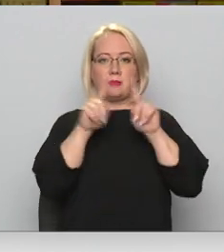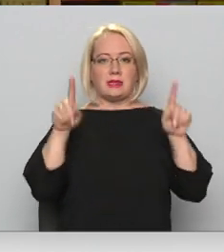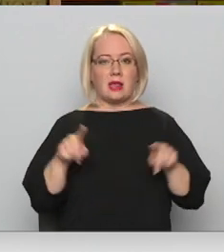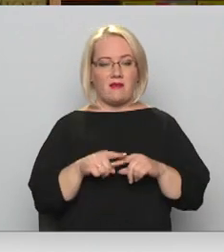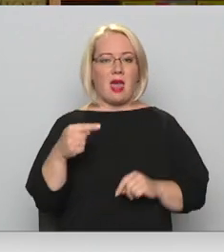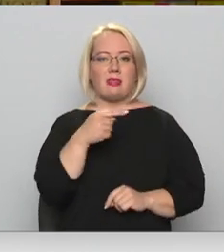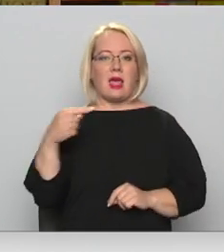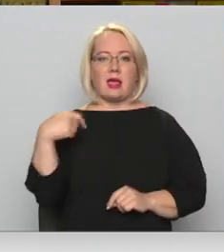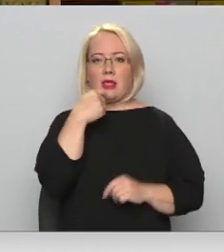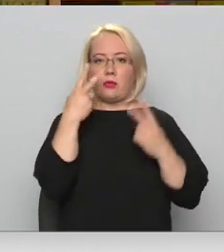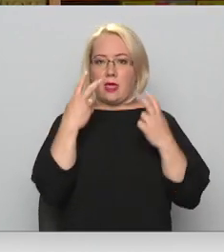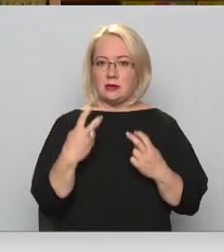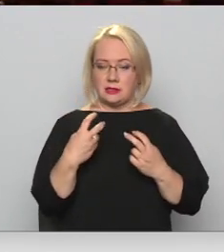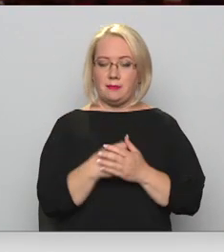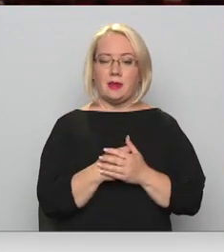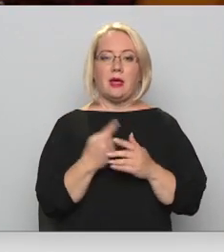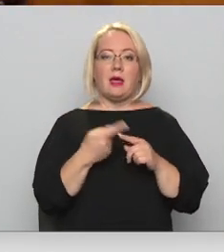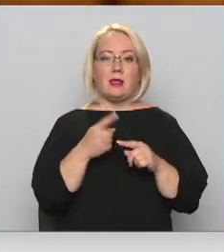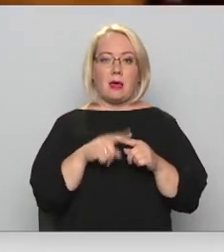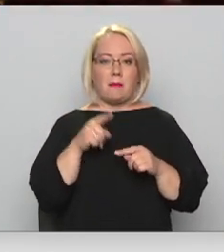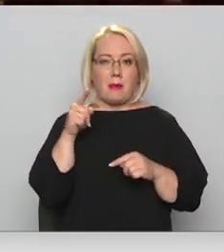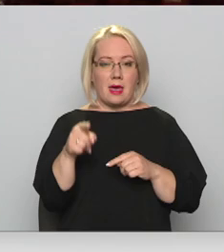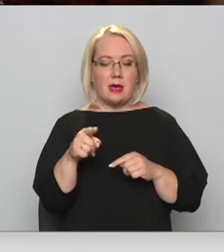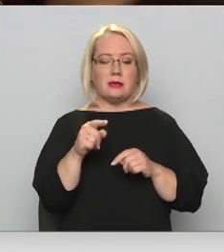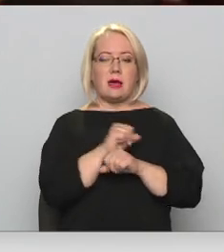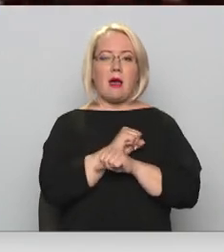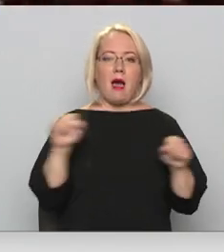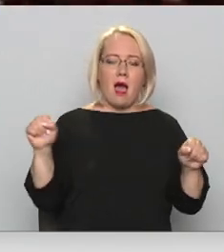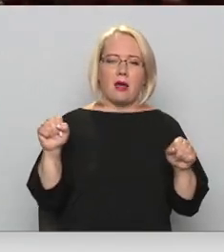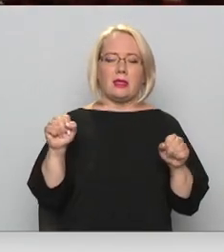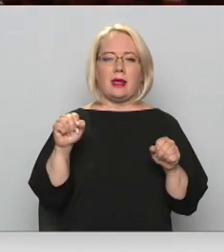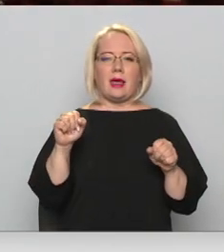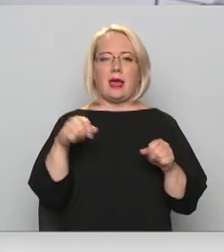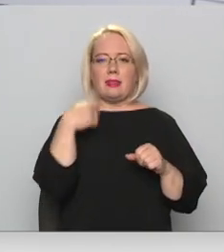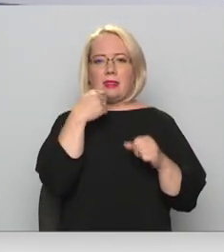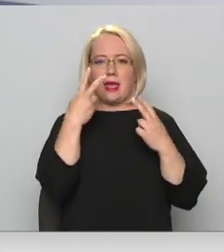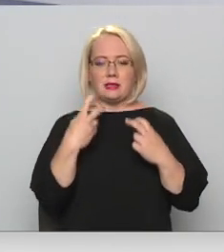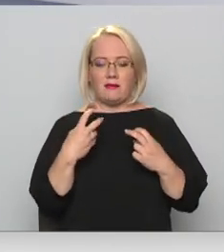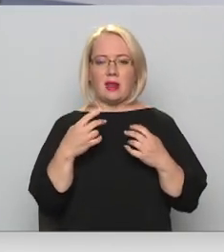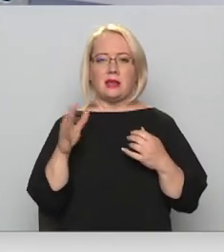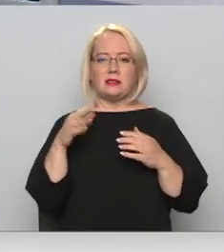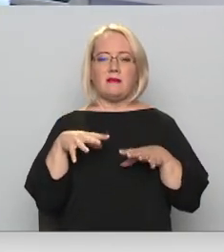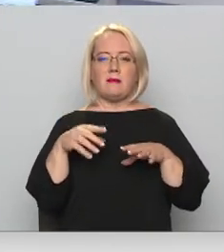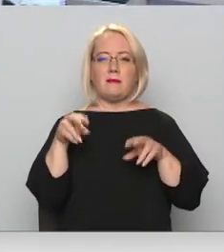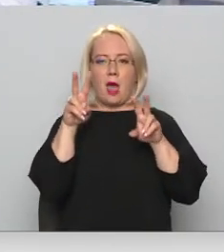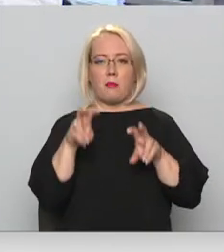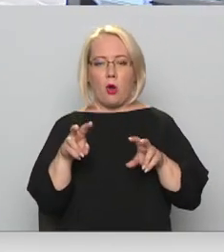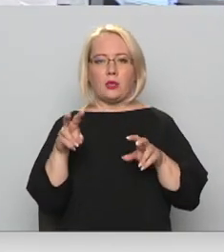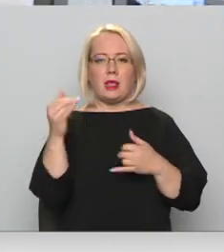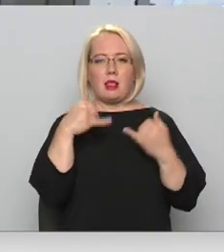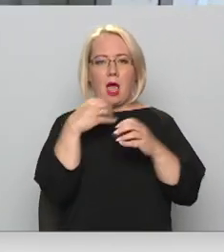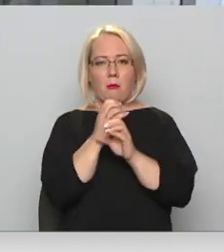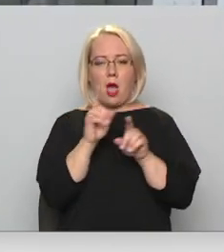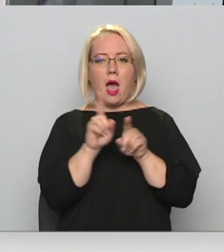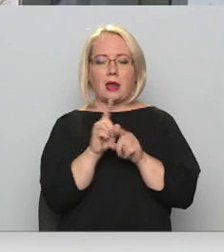negatīvs testa rezultāts. Līdz ar to COVID-19 tātros antigēnu testus varēs veikt ne tikai laboratorijās, bet arī pie visā